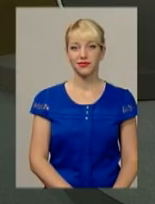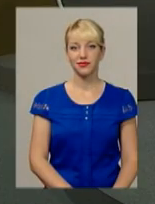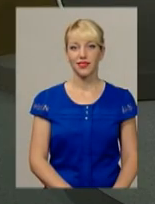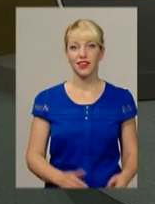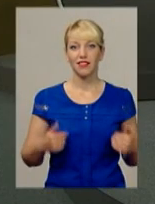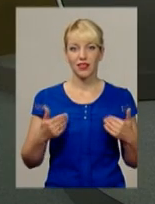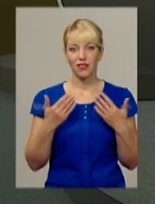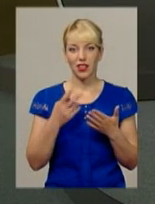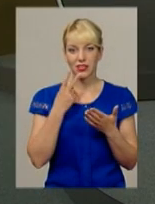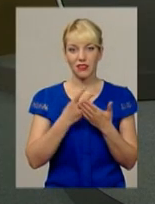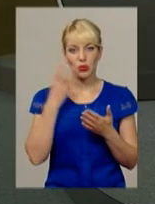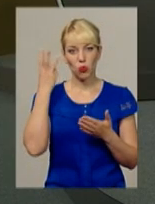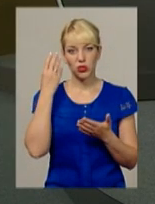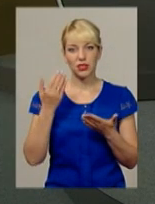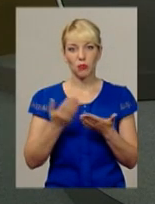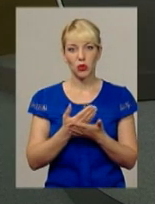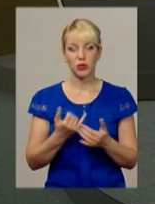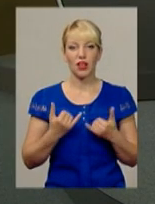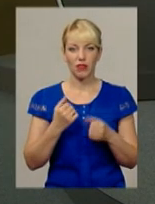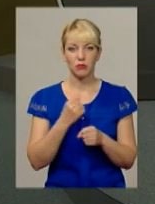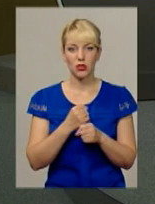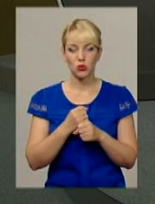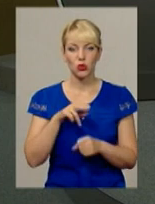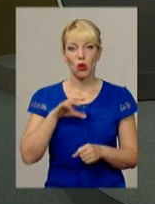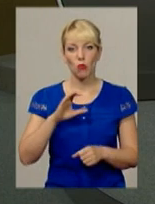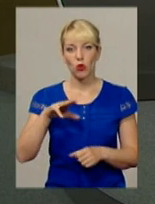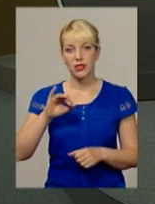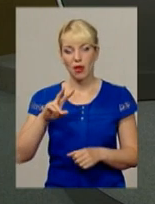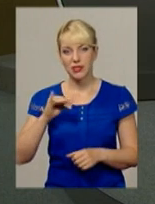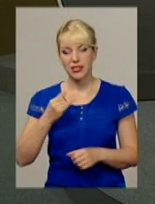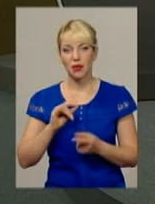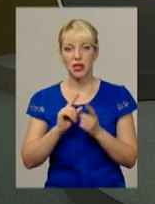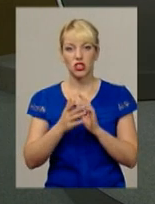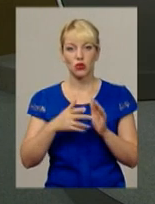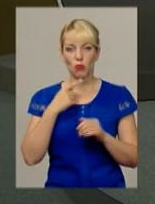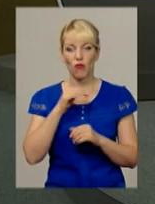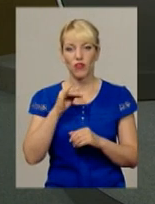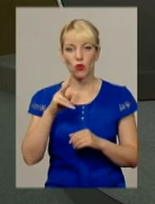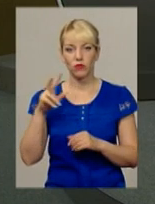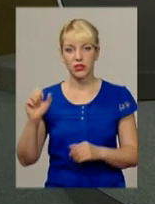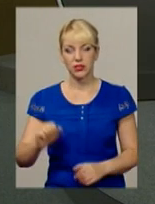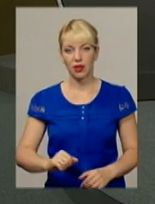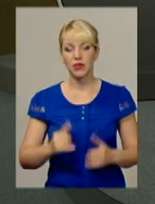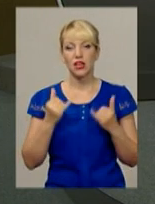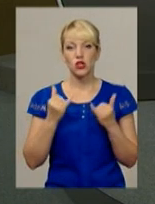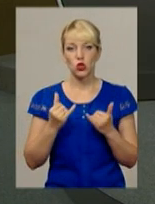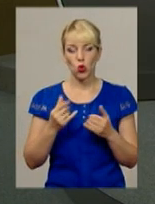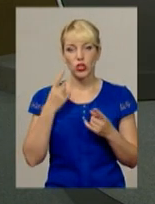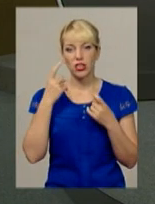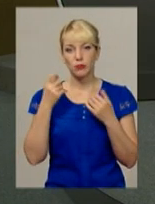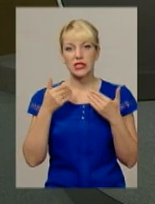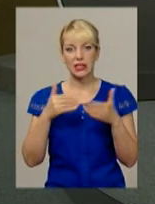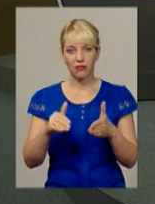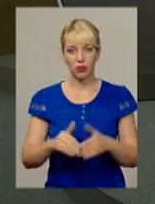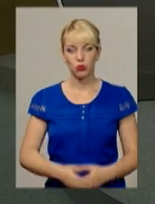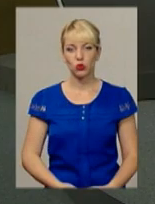Вітаю вас в ефірі «Подільська панорама» у студії Віталій Постемський, переклад на жестову мову Оксана Фіновська. Сьогодні в інформаційному